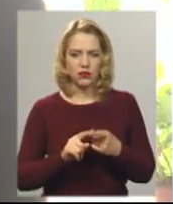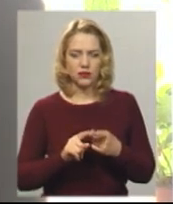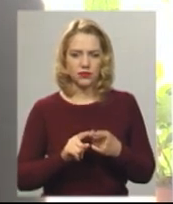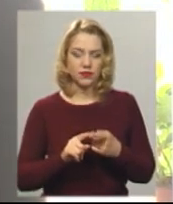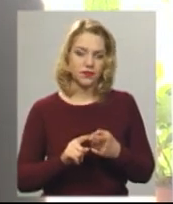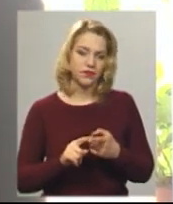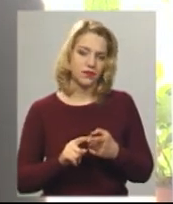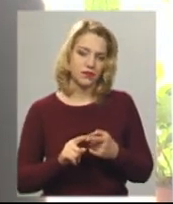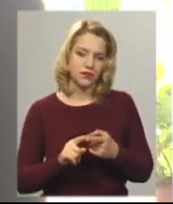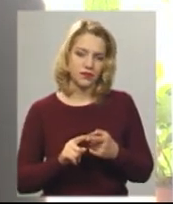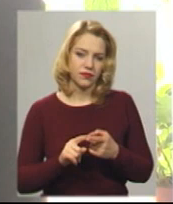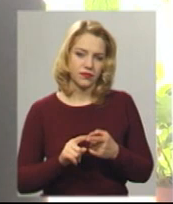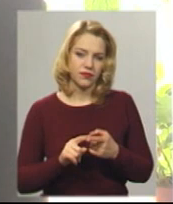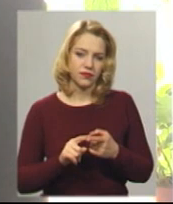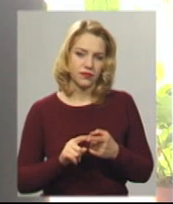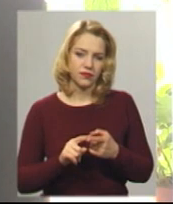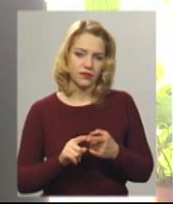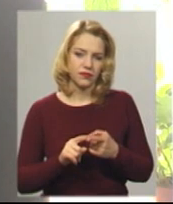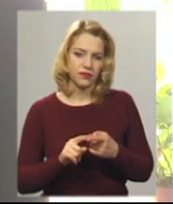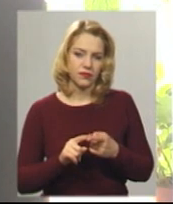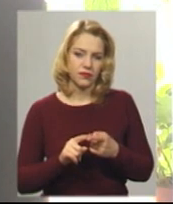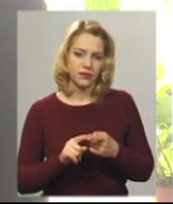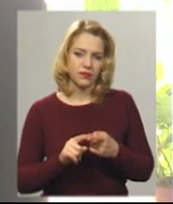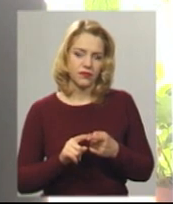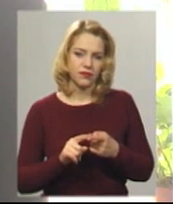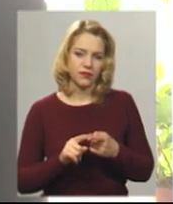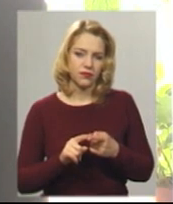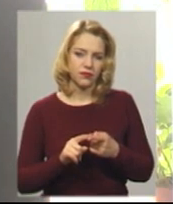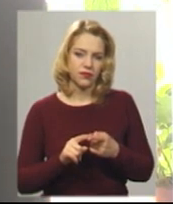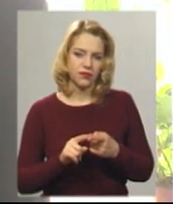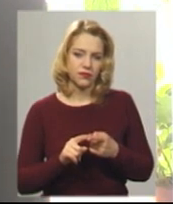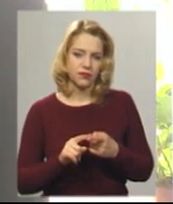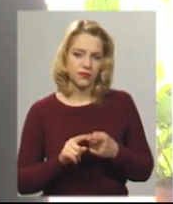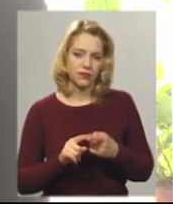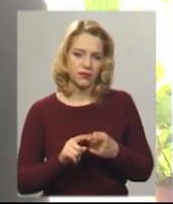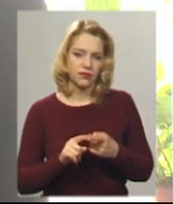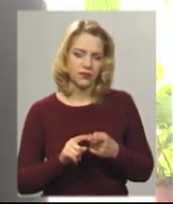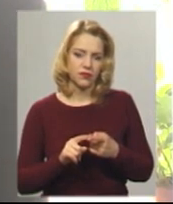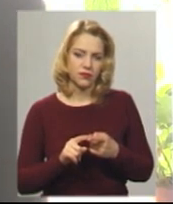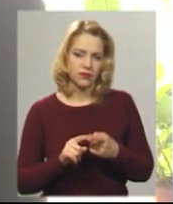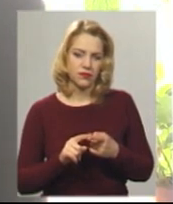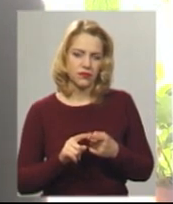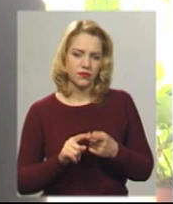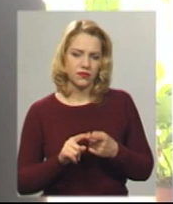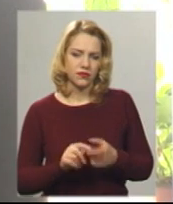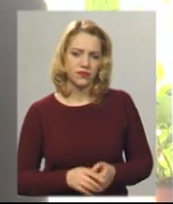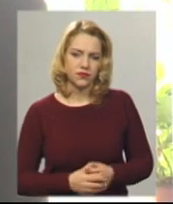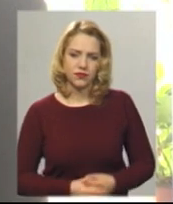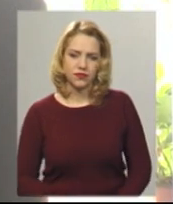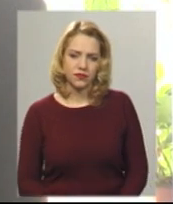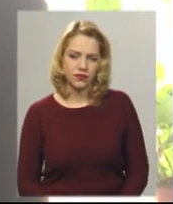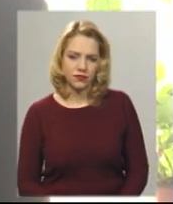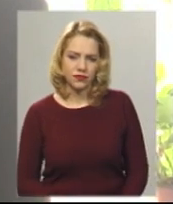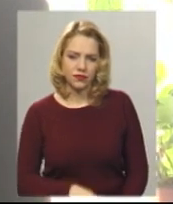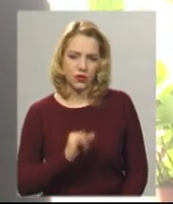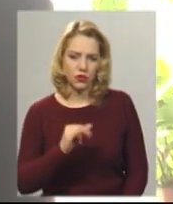начальника, відділеного виконання наказу начальника, від відбиття уявленого находу діючого мислу в суперечі в Мості 3.19 дослідності